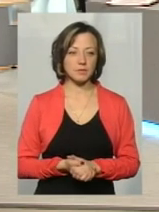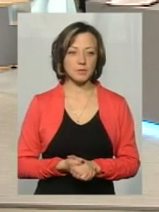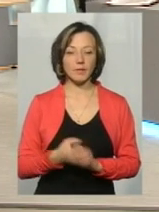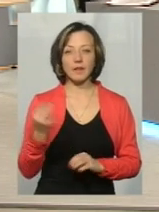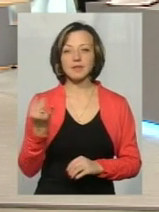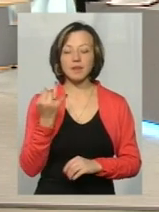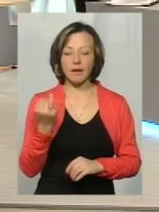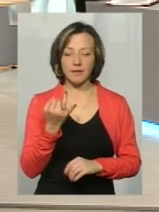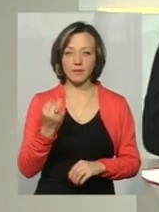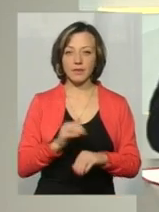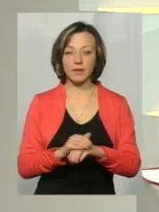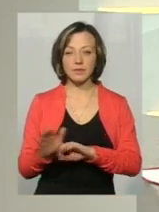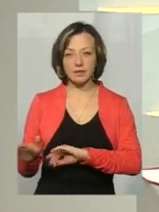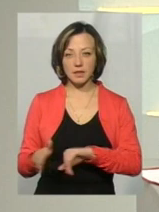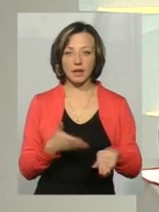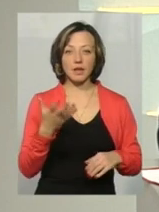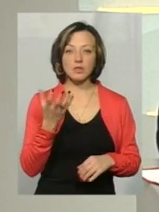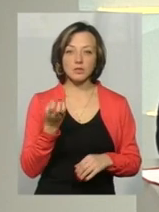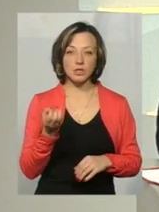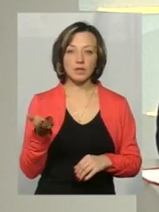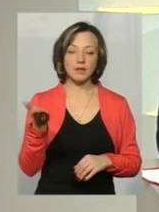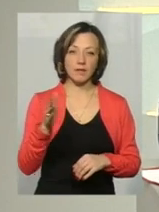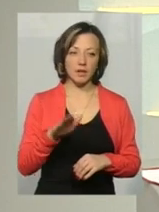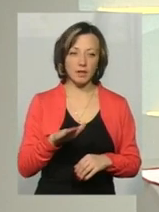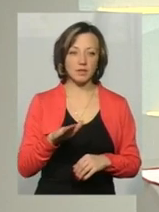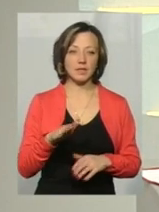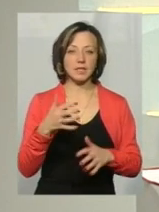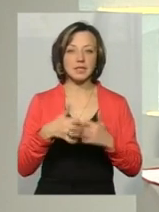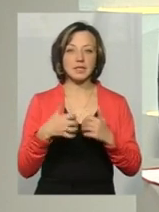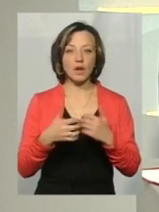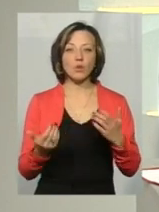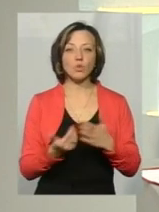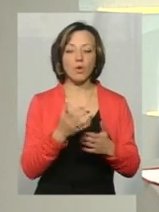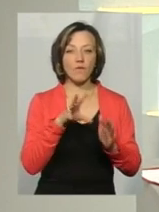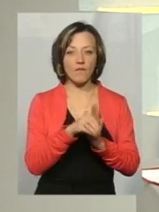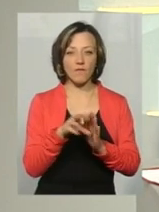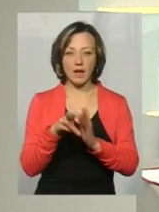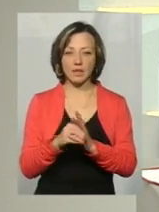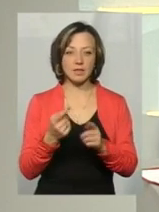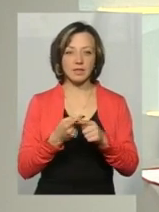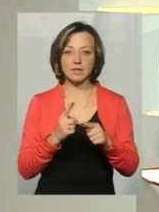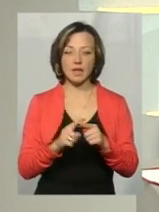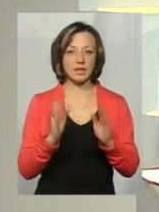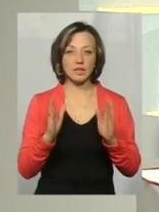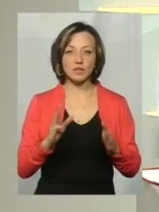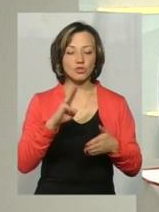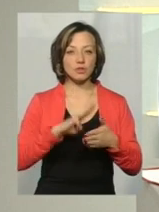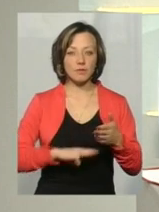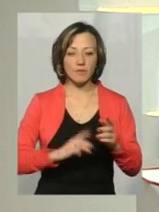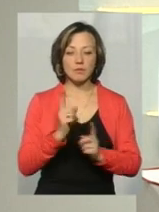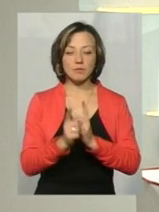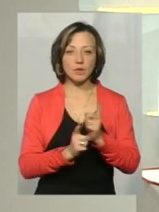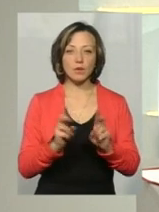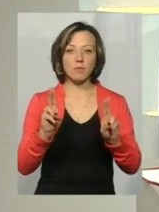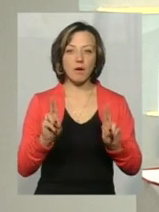Цікаво. Добре, давайте ще там серед нововведенні, можливі, це не тільки штрафи, але і зміни певні до